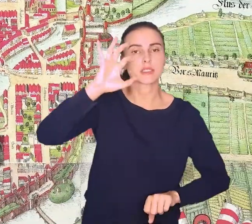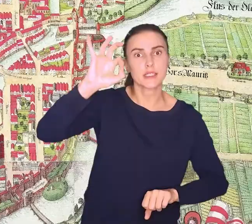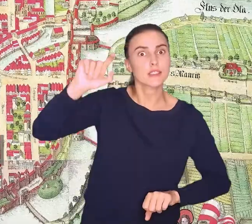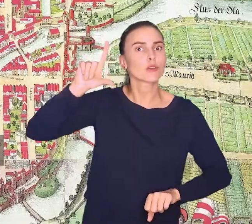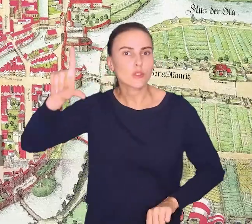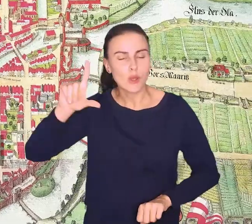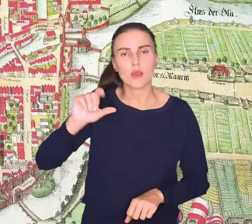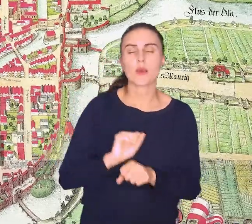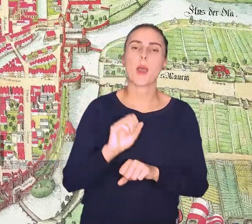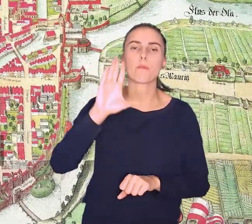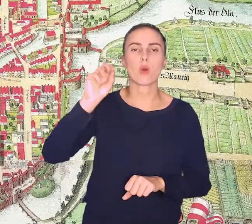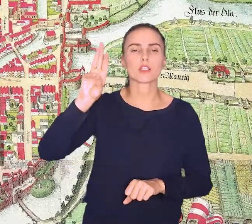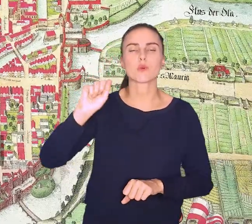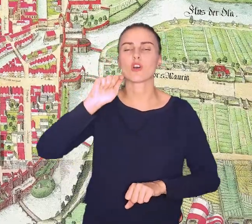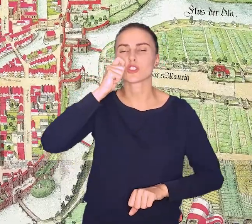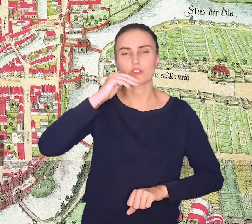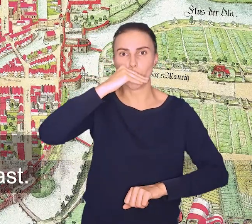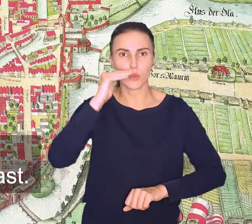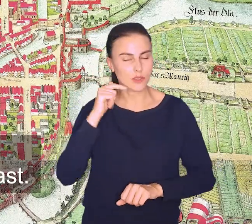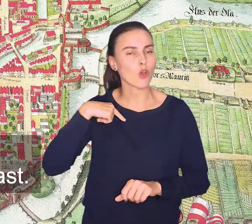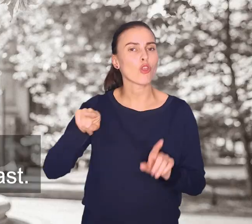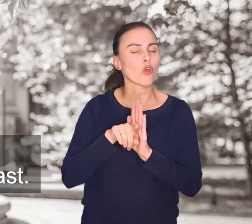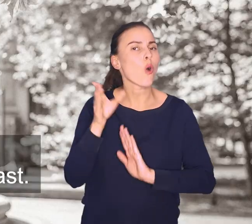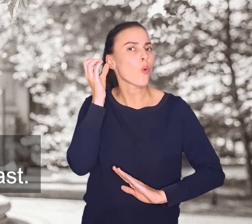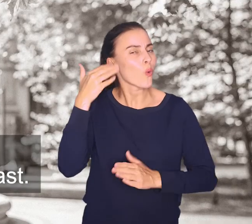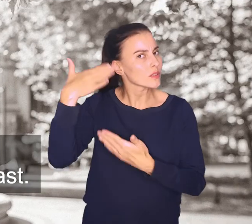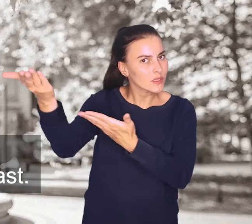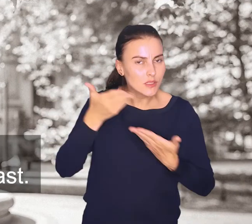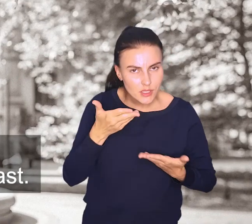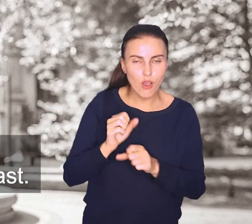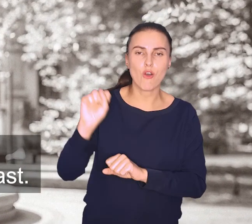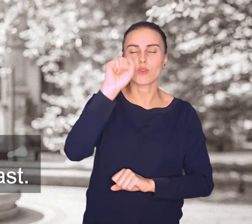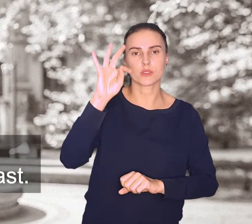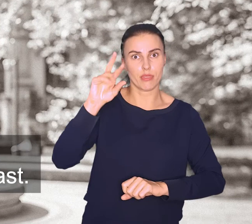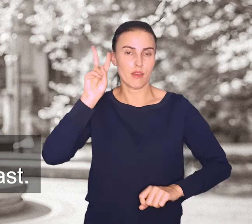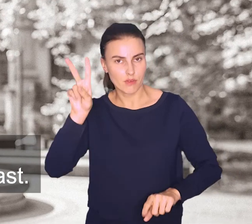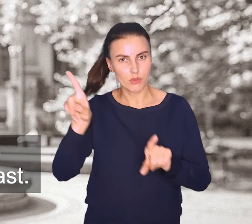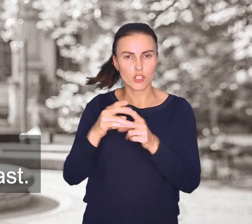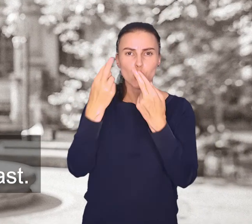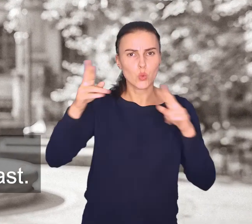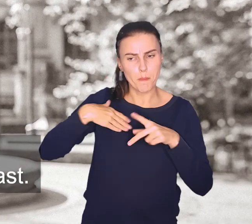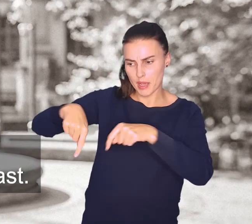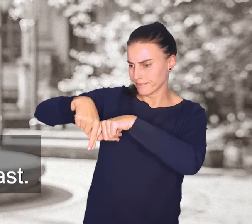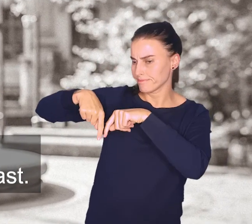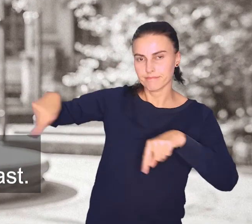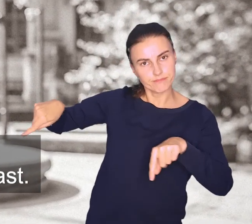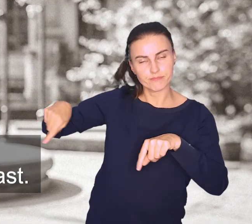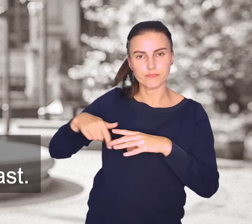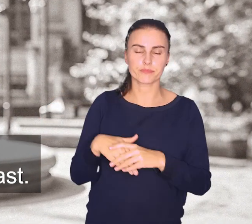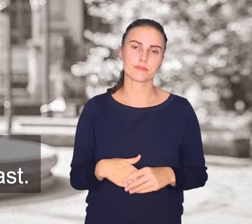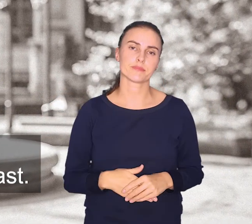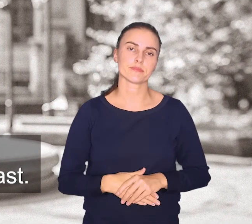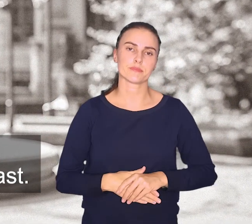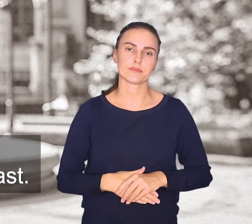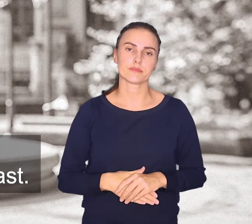007 Bolesława Krzywoustego. Do usłyszenia na kanale Wrocław TV i w serwisach typu Spotify